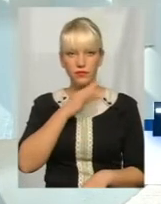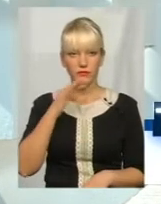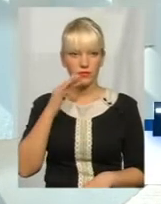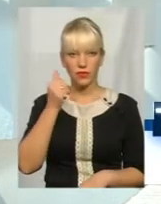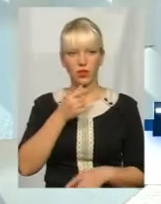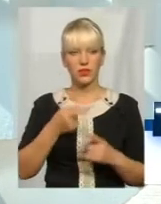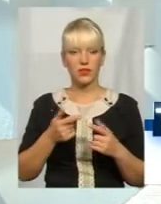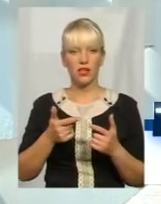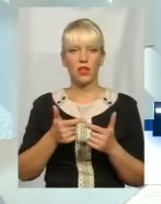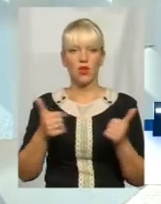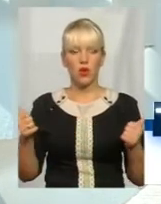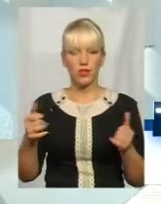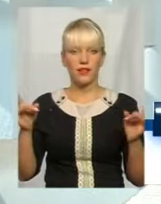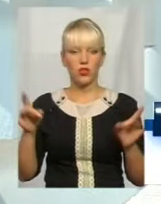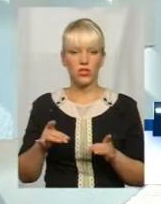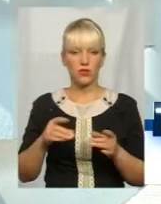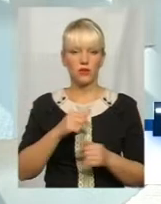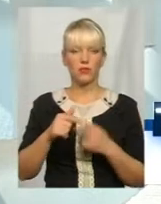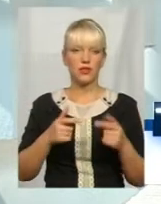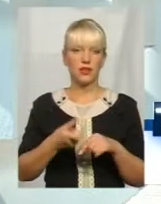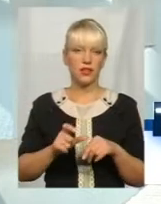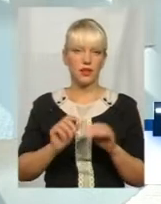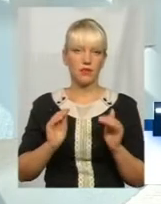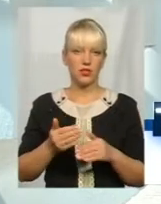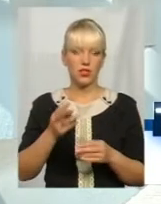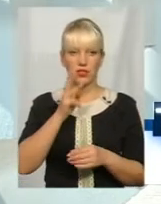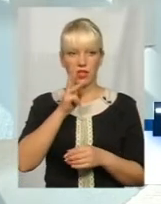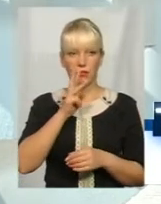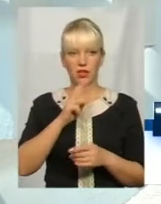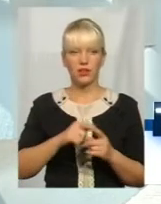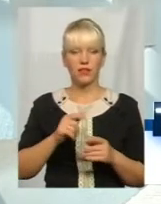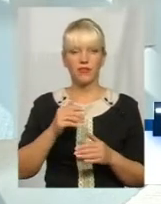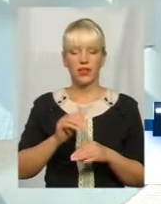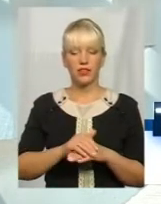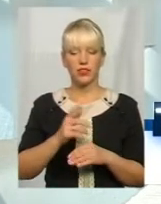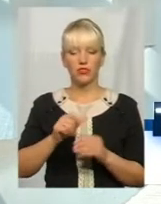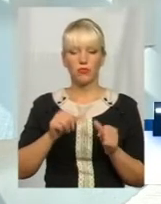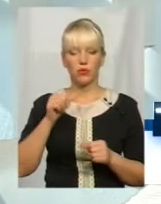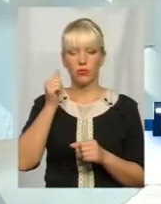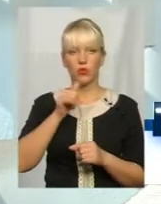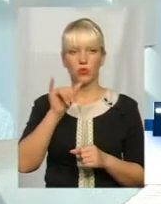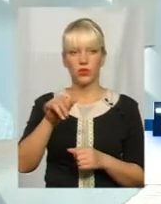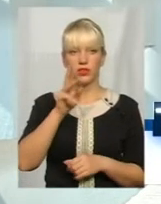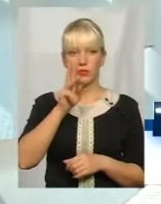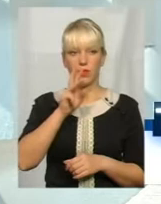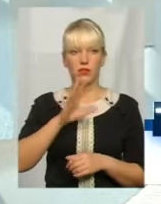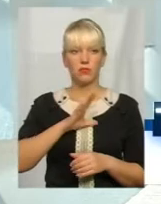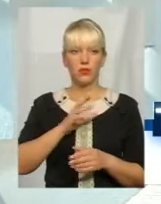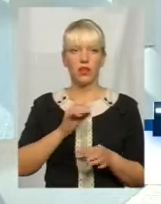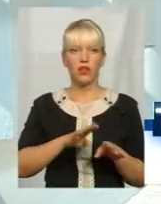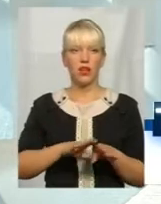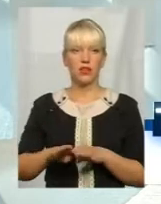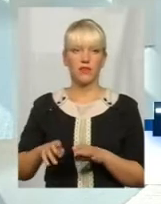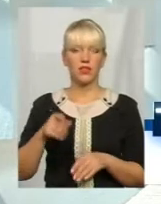готельний і ресторанний бізнес, найнижча заробітна плата. Фактично, в минулому році в них заробітна плата була на рівні